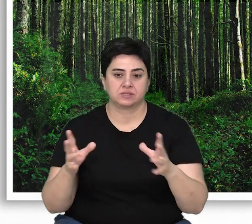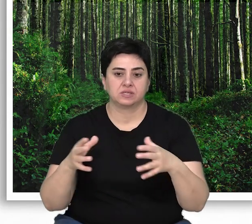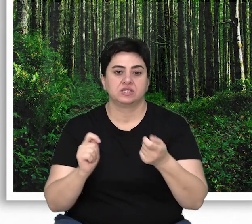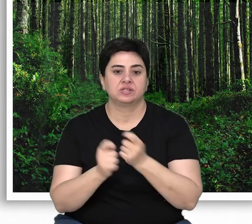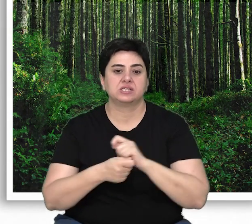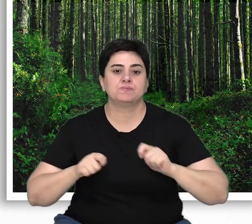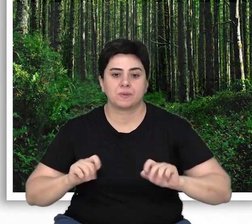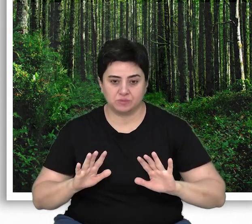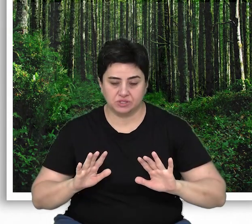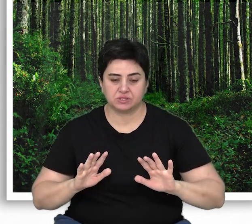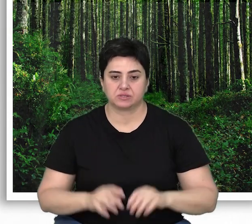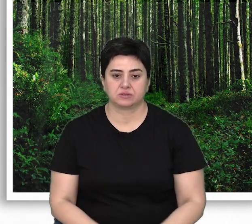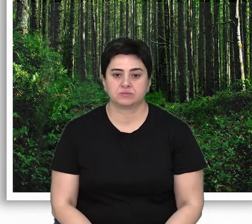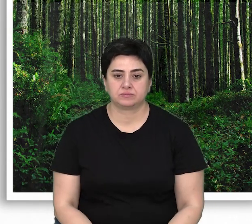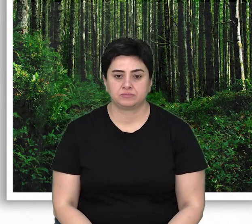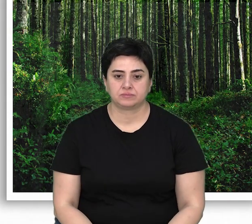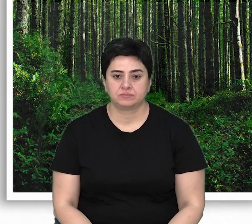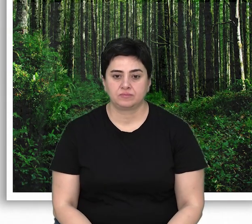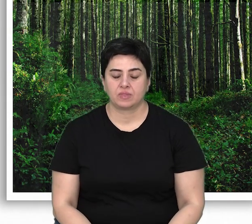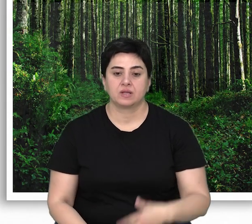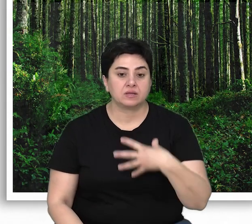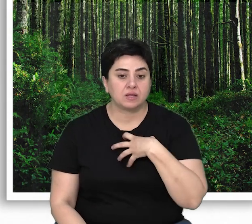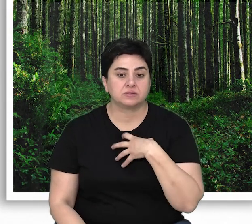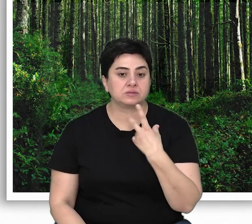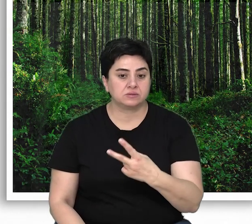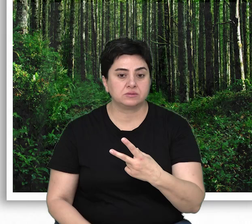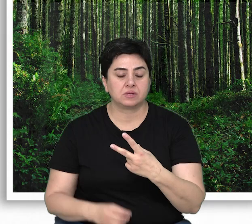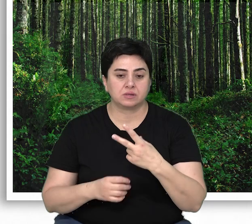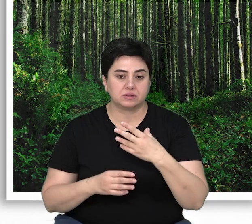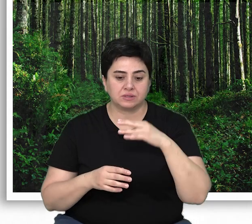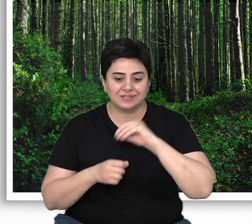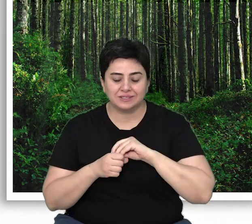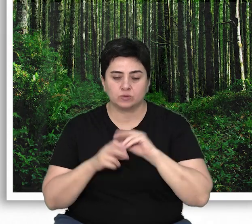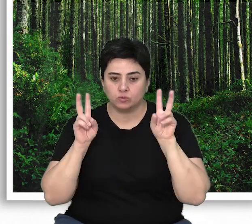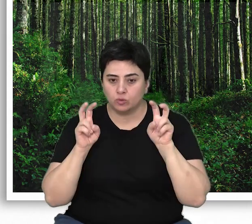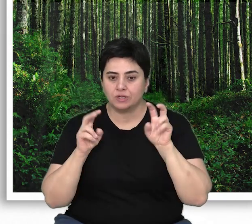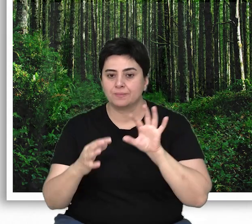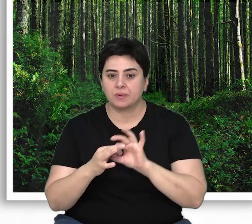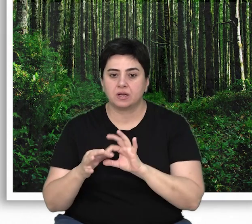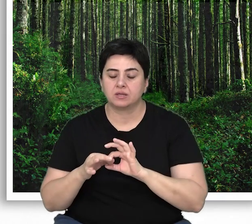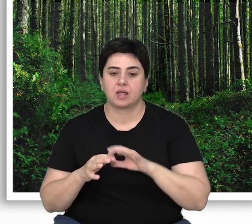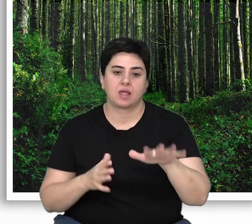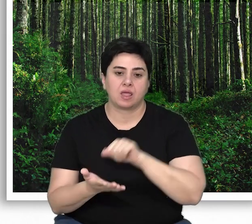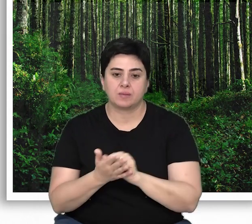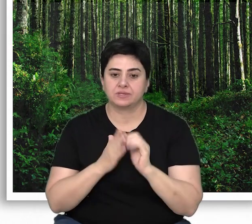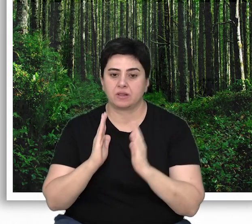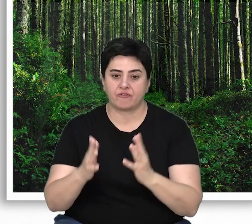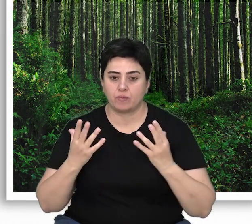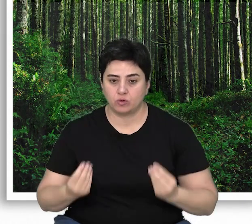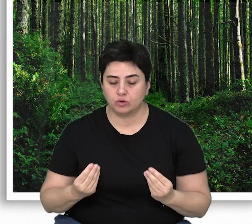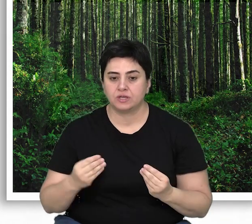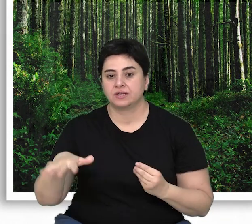özelliklerini değiştirecek düzeyde bulunmadığı ve kendisini oluşturan öğeleri arasındaki ilişkilerin tümüyle